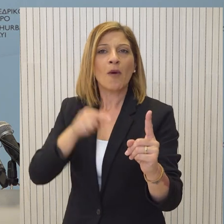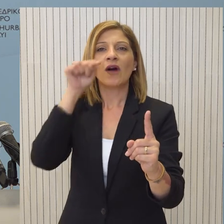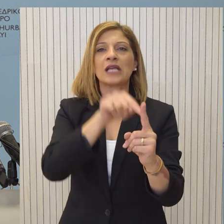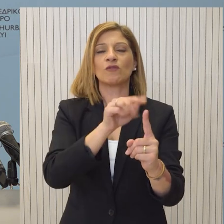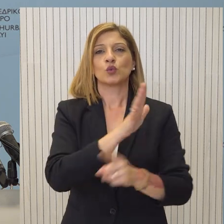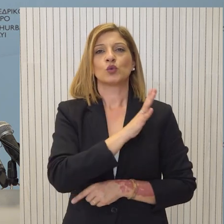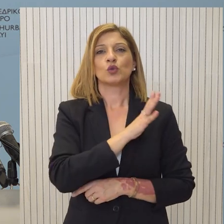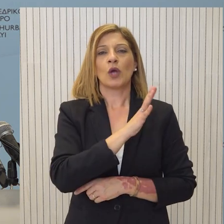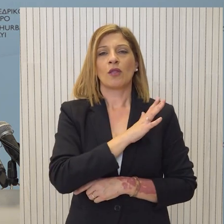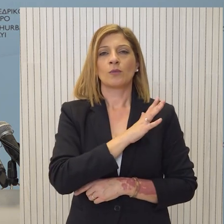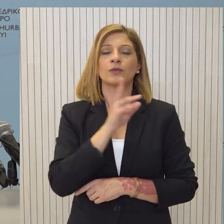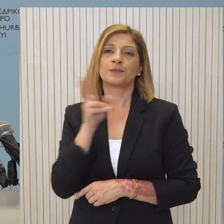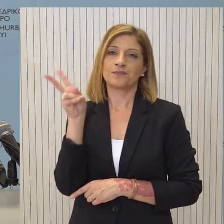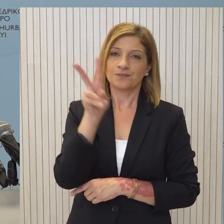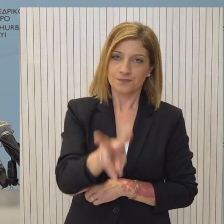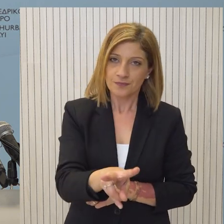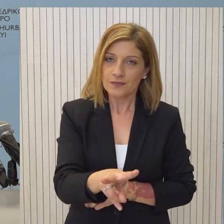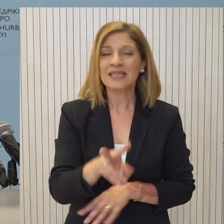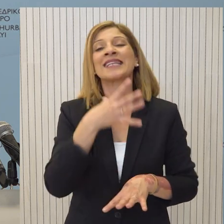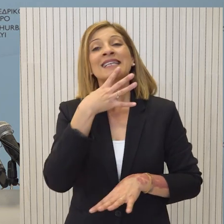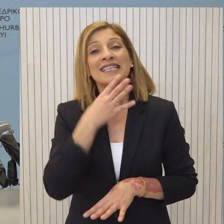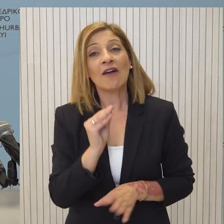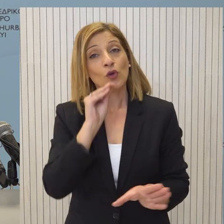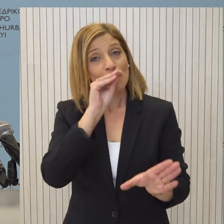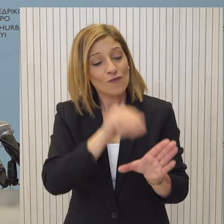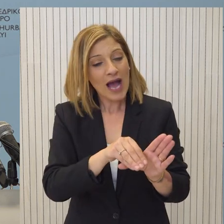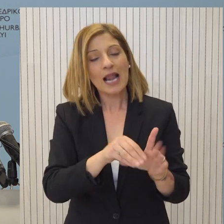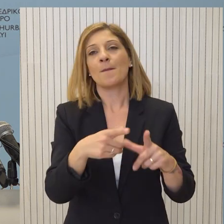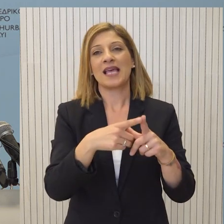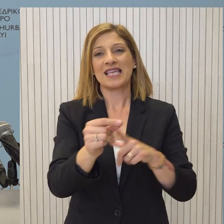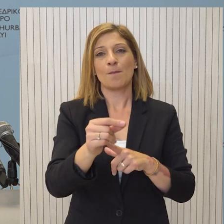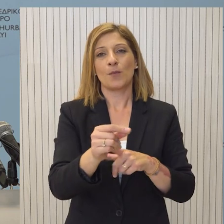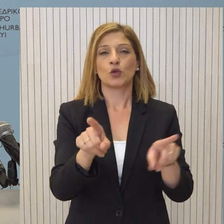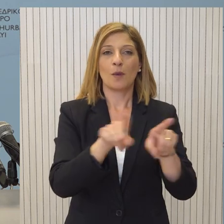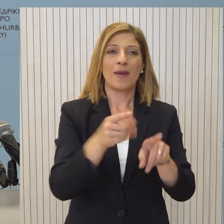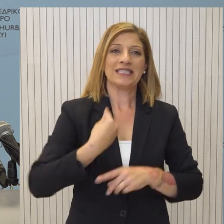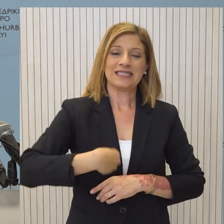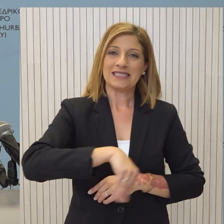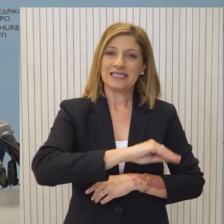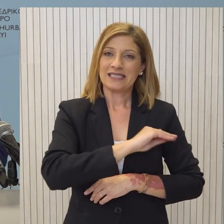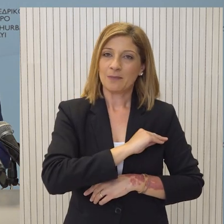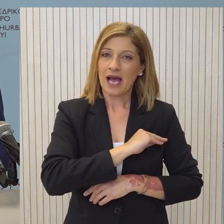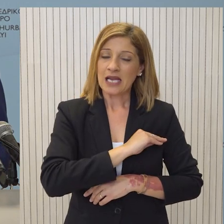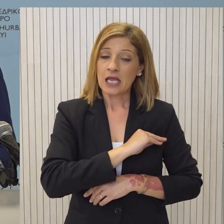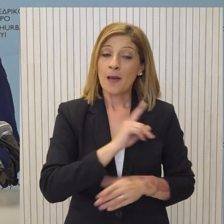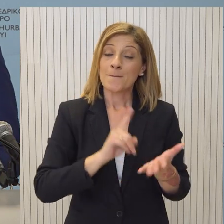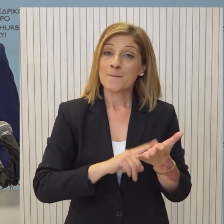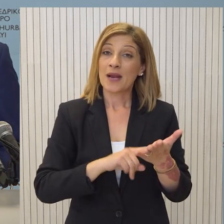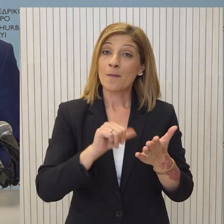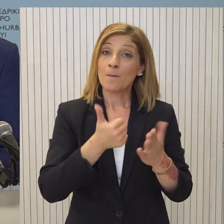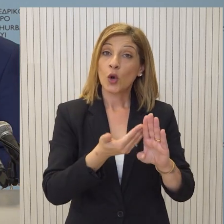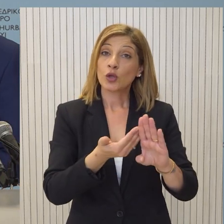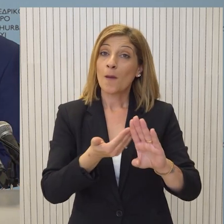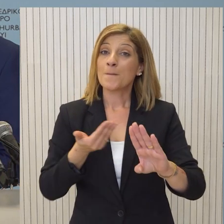Είναι γι' αυτό ακριβώς τον λόγο που έχουν μπει οι δικλείδες ασφαλές, είναι γι' αυτό τον λόγο που η ως Κυπριακή Δημοκρατία μαζί με την Ισπανική Προεδρία έχουμε πει ότι θα πρέπει να εξασφαλίζεται